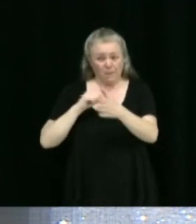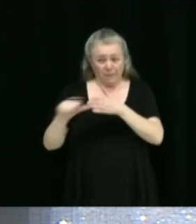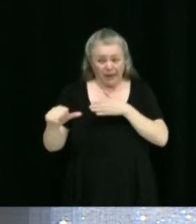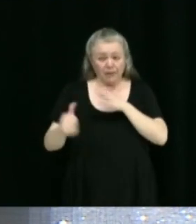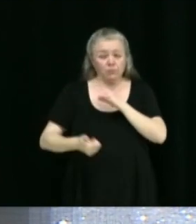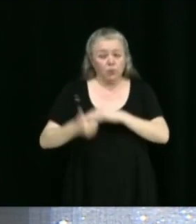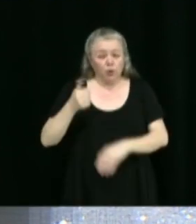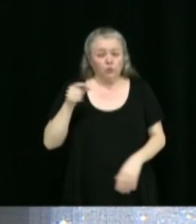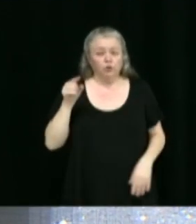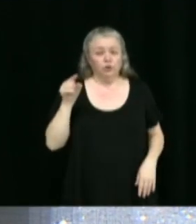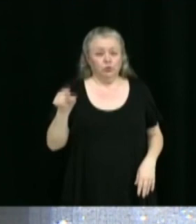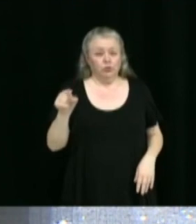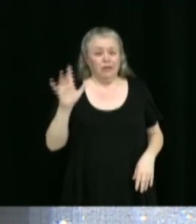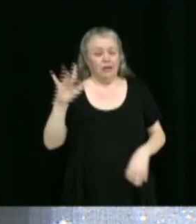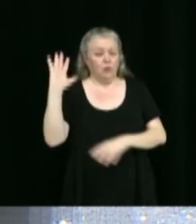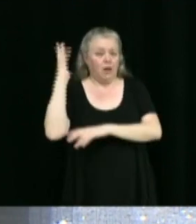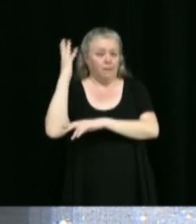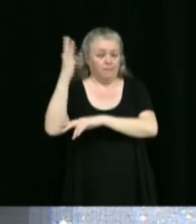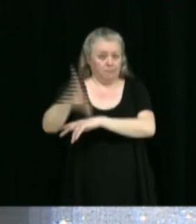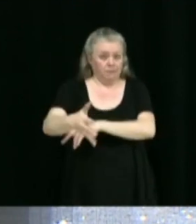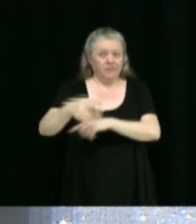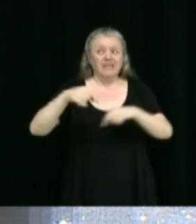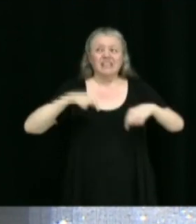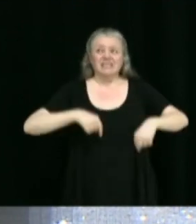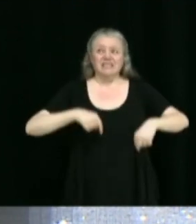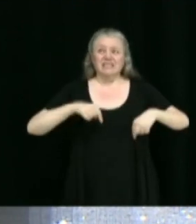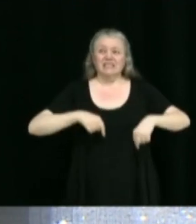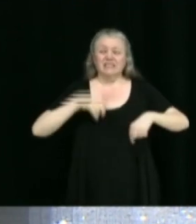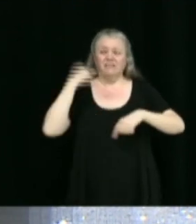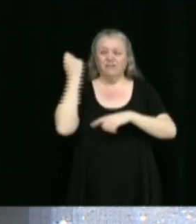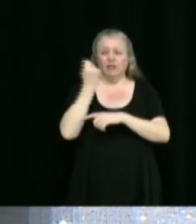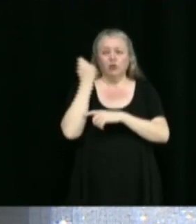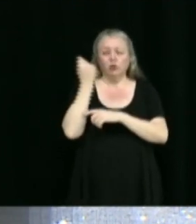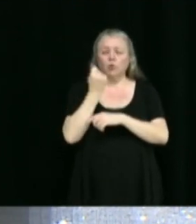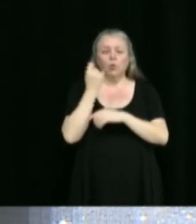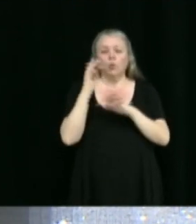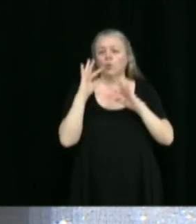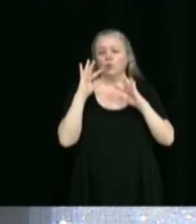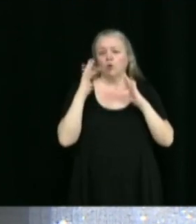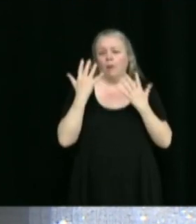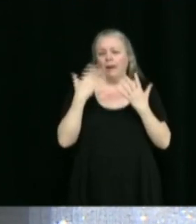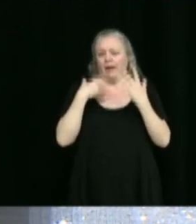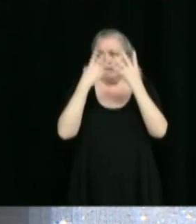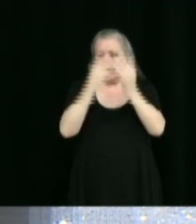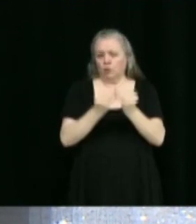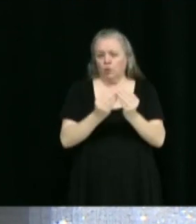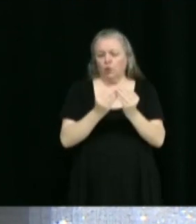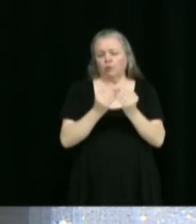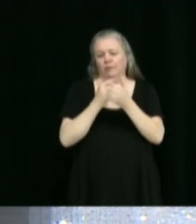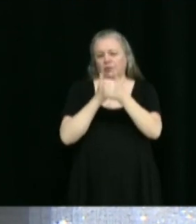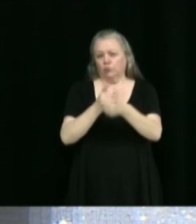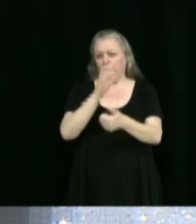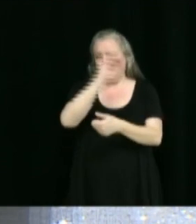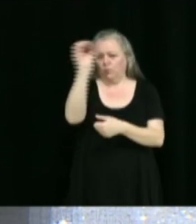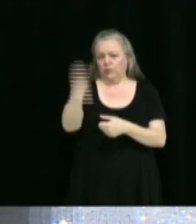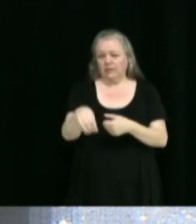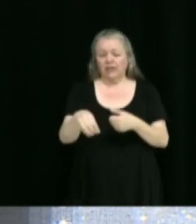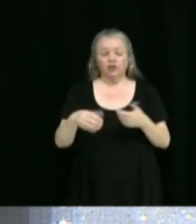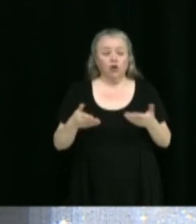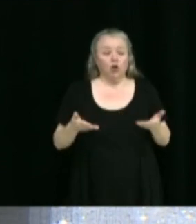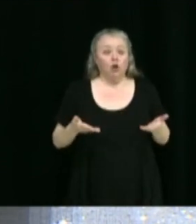pour l'abattage d'arbres qu'on calcule ici à Victo en termes de pourcentage de canopées. Donc, à la question est-ce qu'on sait